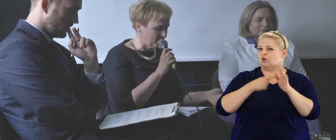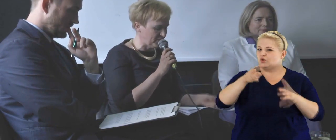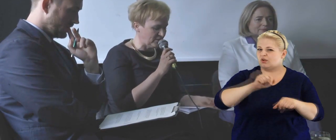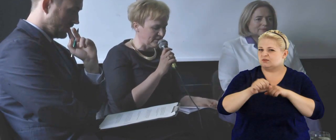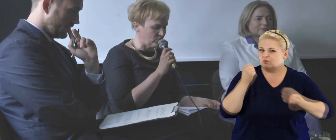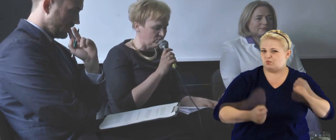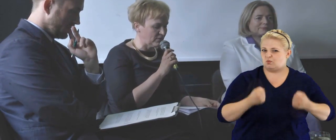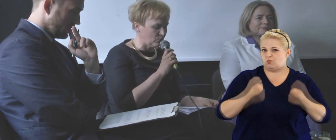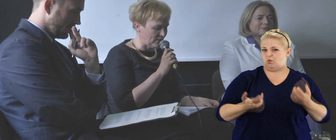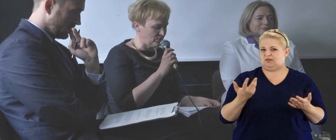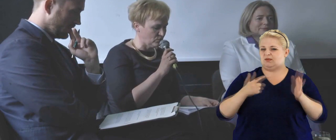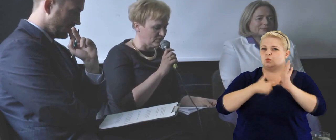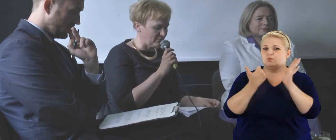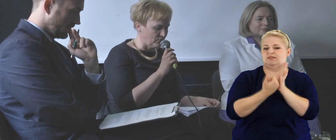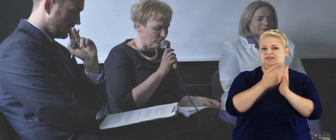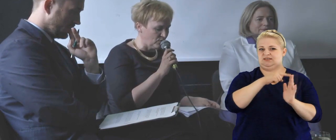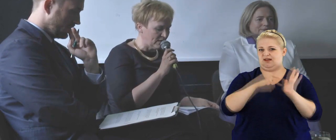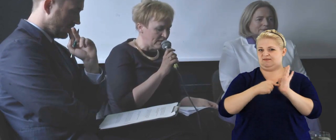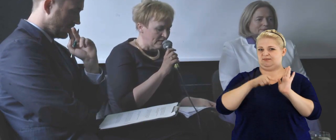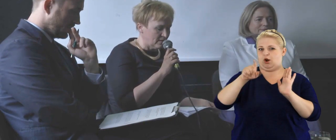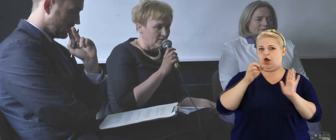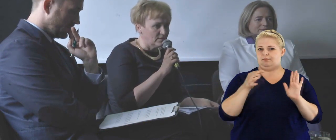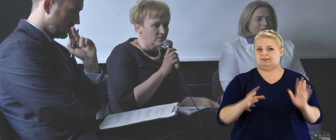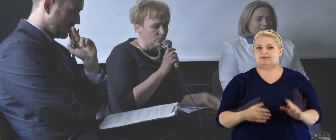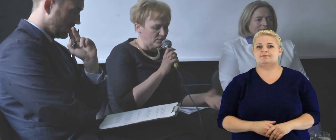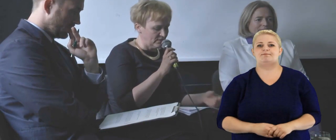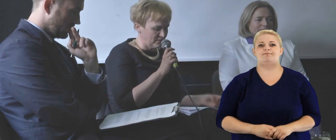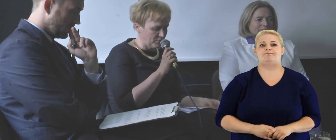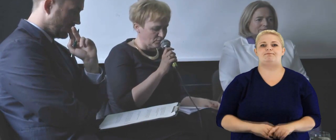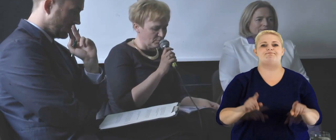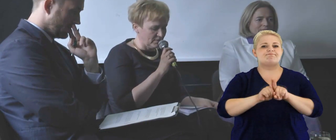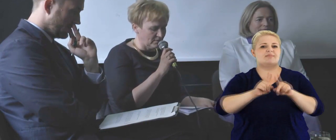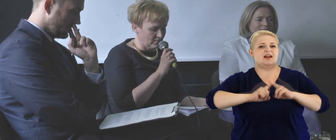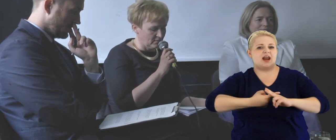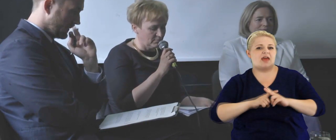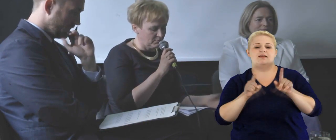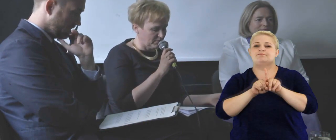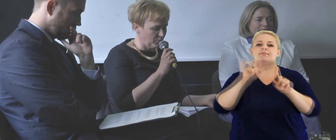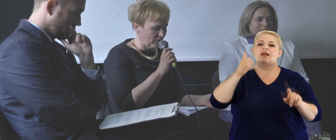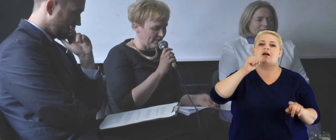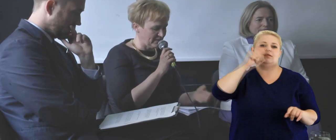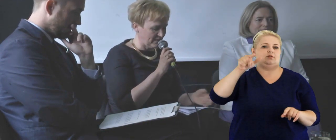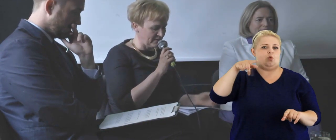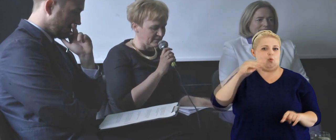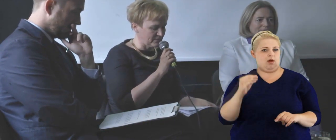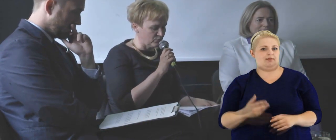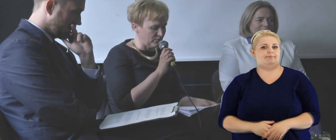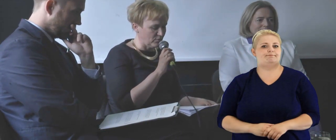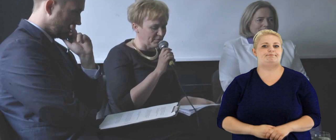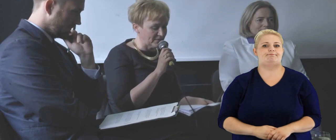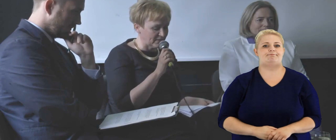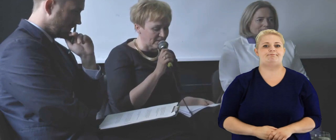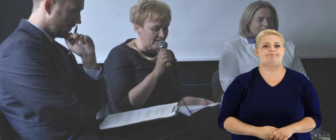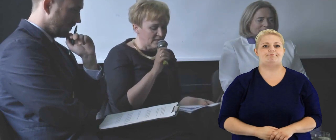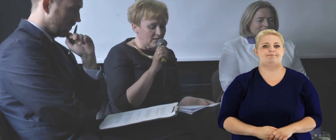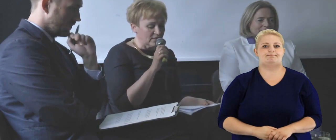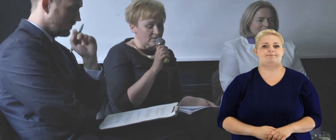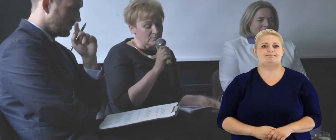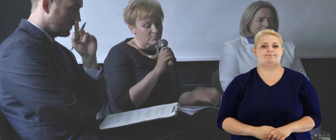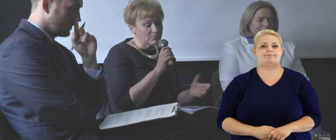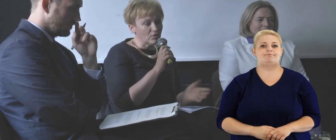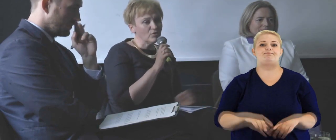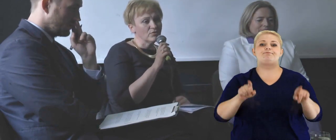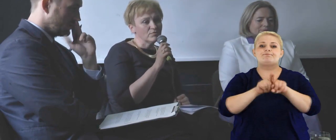trudności objęcia tego regulacją ustawową. Są inne sposoby typu rejestr, tak jak jest w Unii Europejskiej.